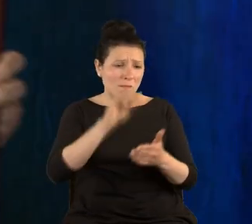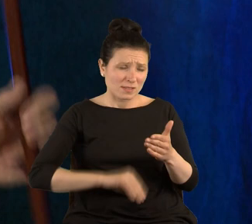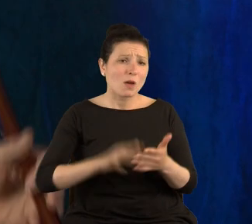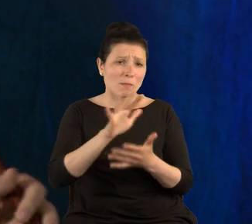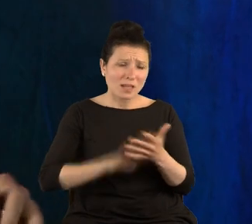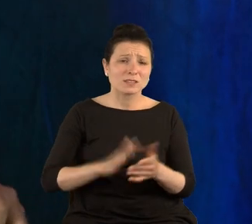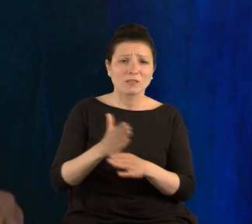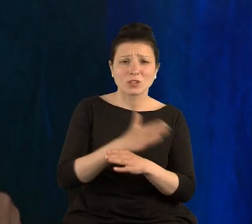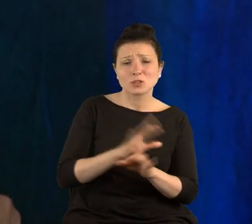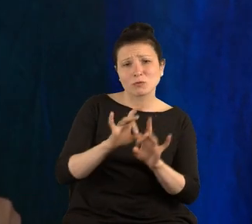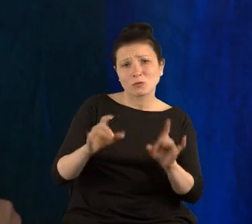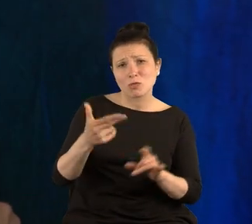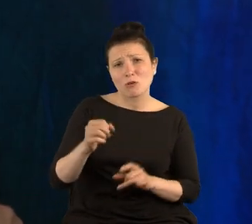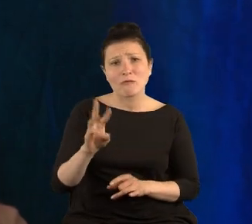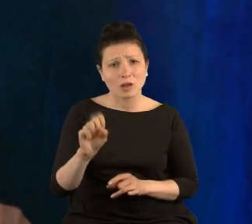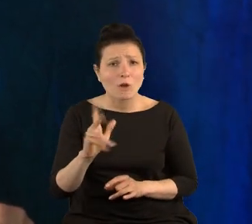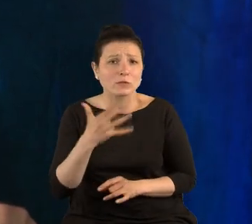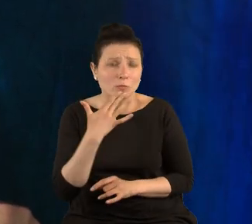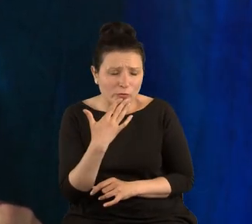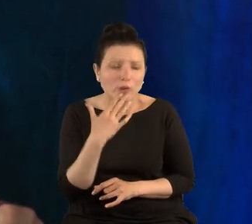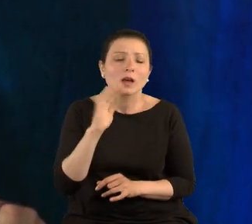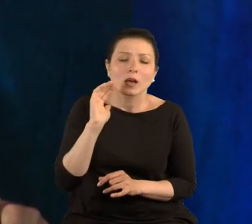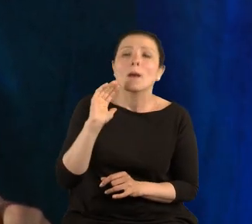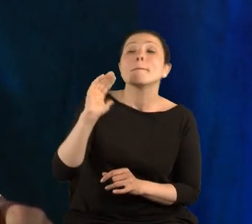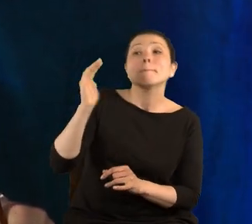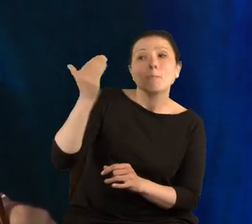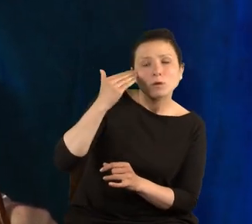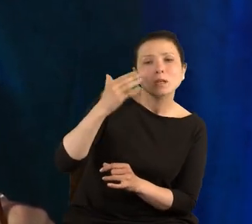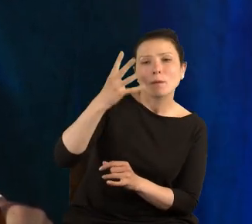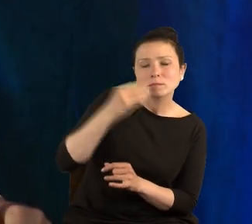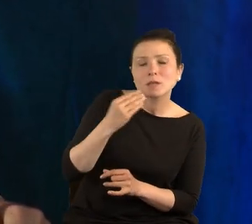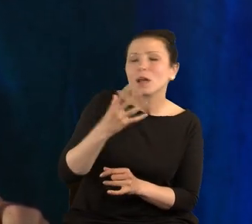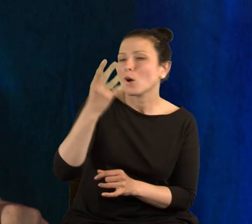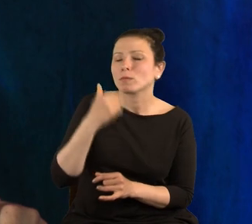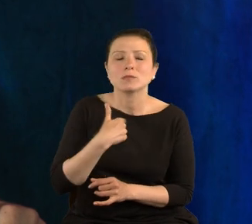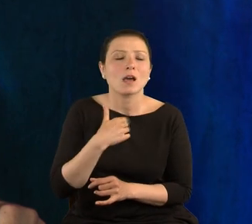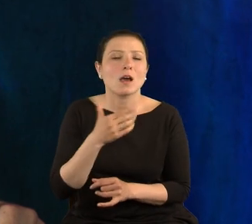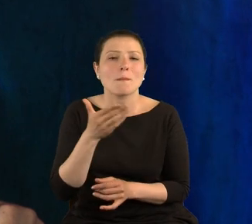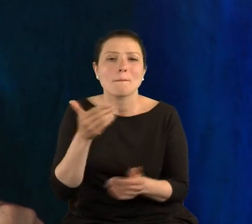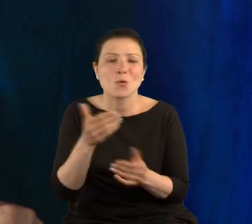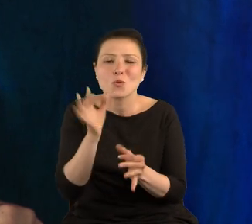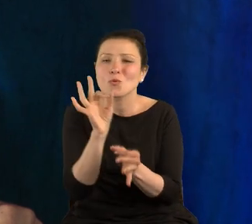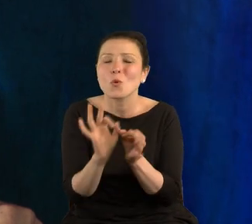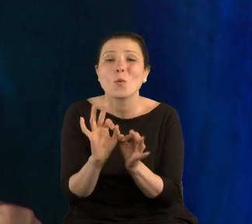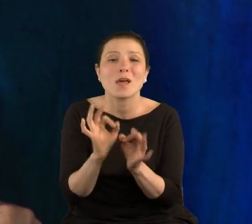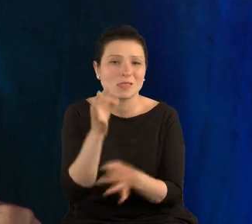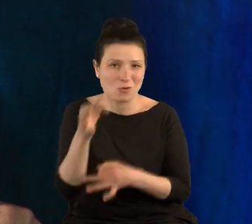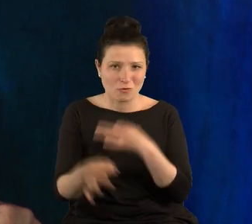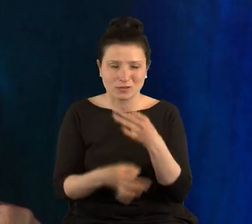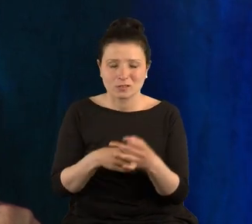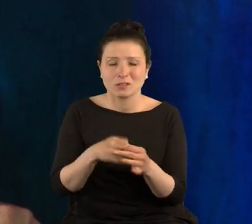wspomniał i zapoznałem się z tym, ale ten obraz mogę wam opowiedzieć dokładnie. Dokładnie.